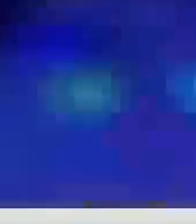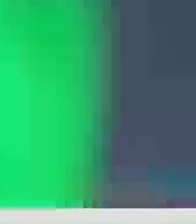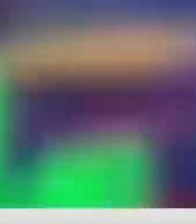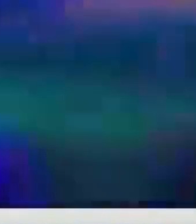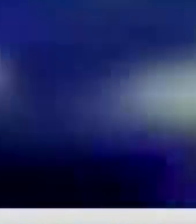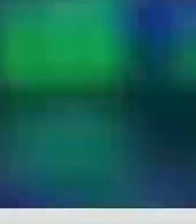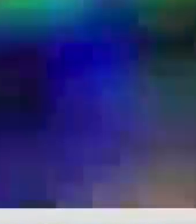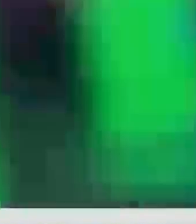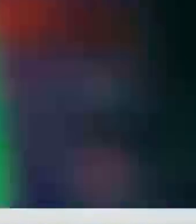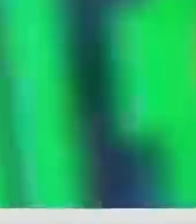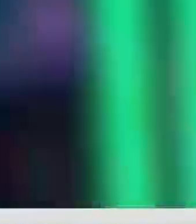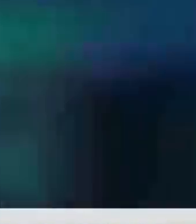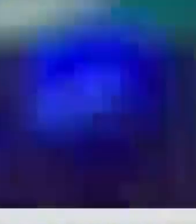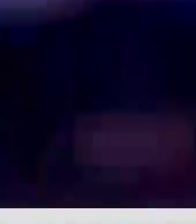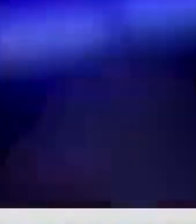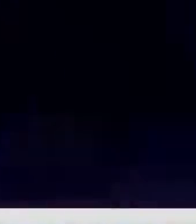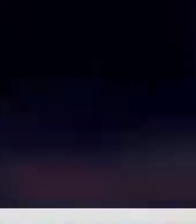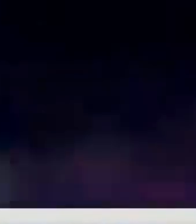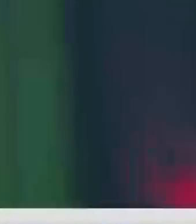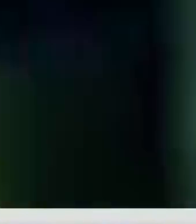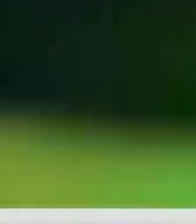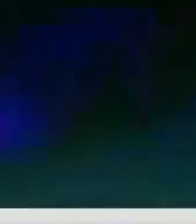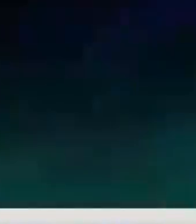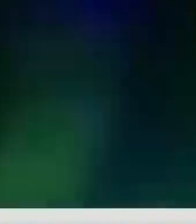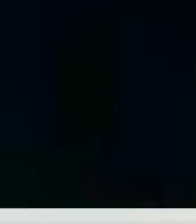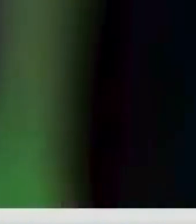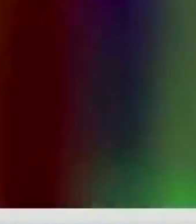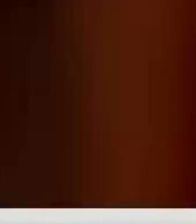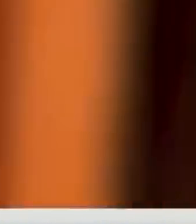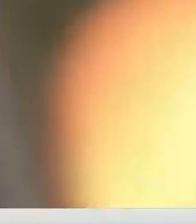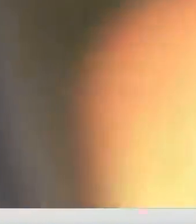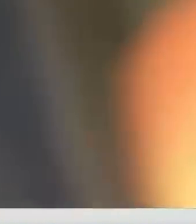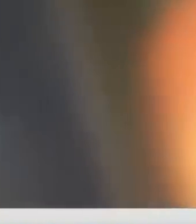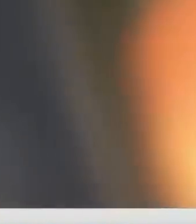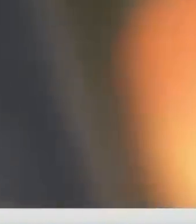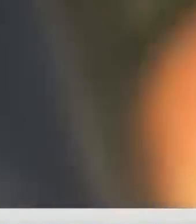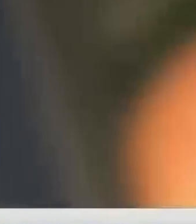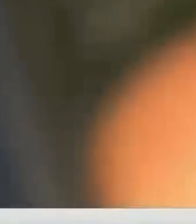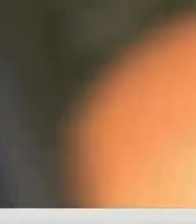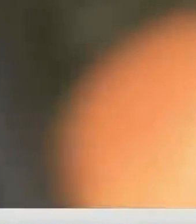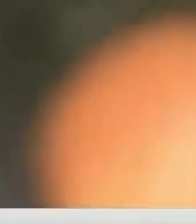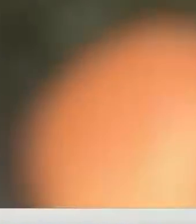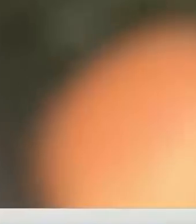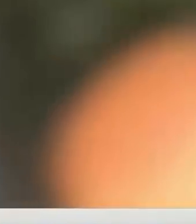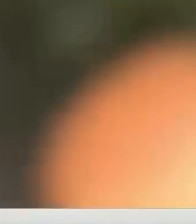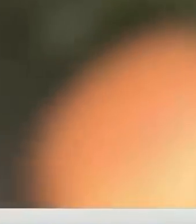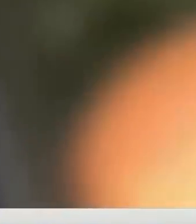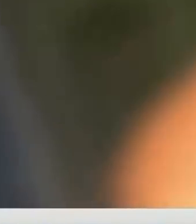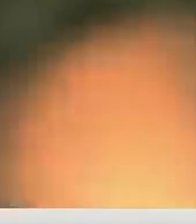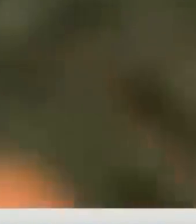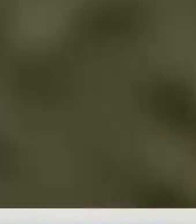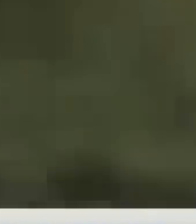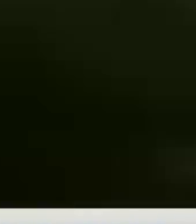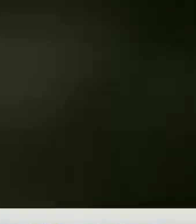вплоть до пяти утра. И теперь бизнесменов ждут штрафы. За сутки всего мобильные группы выявили 24 подобных